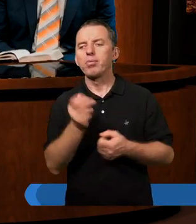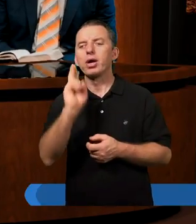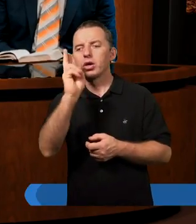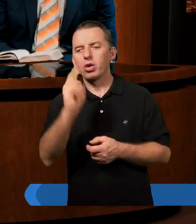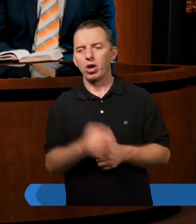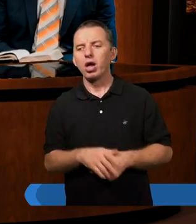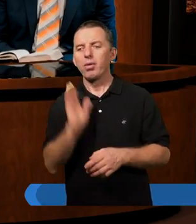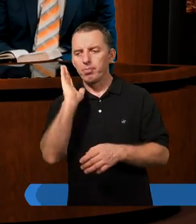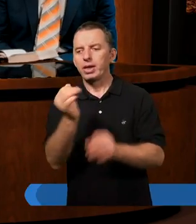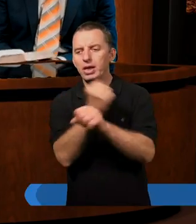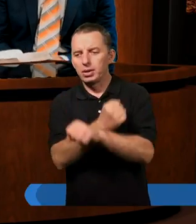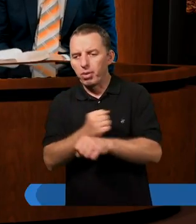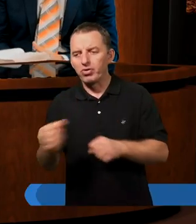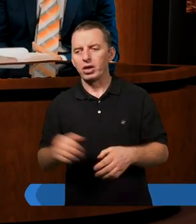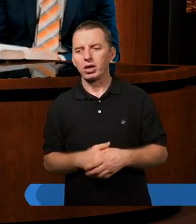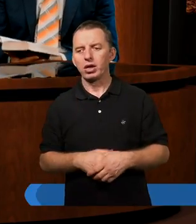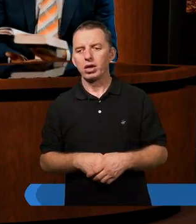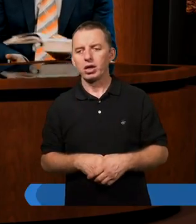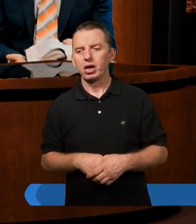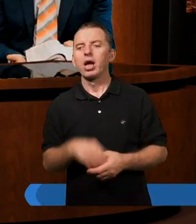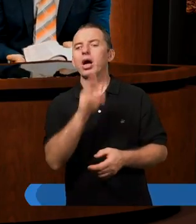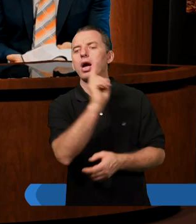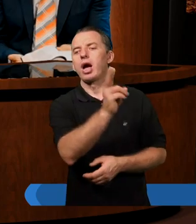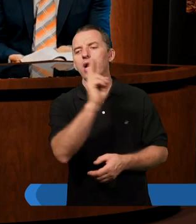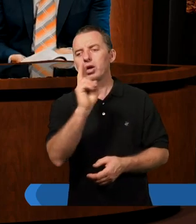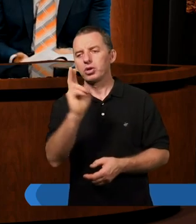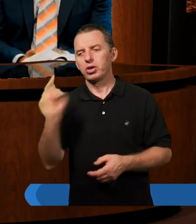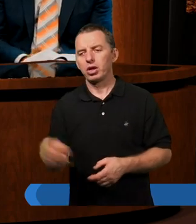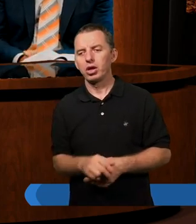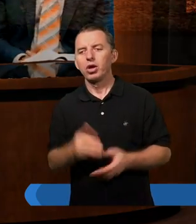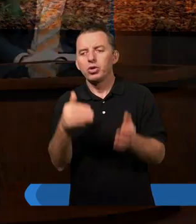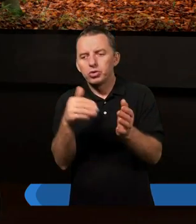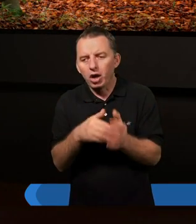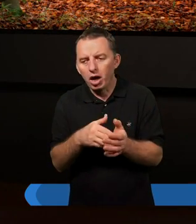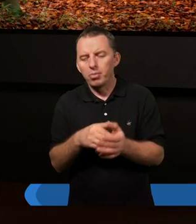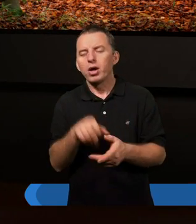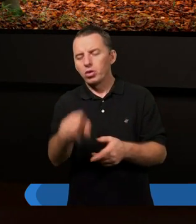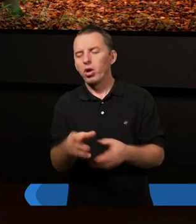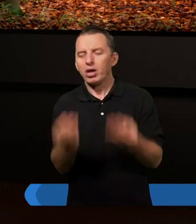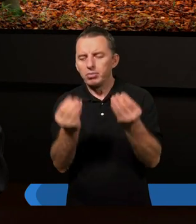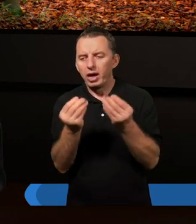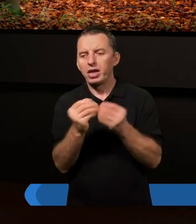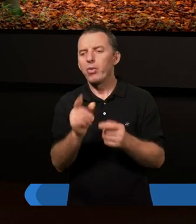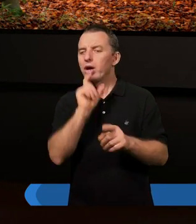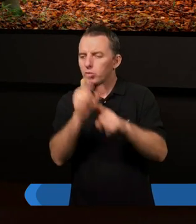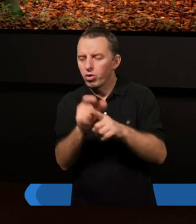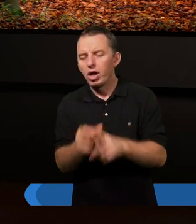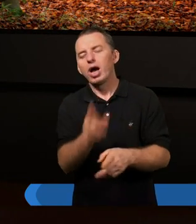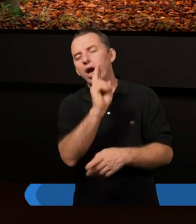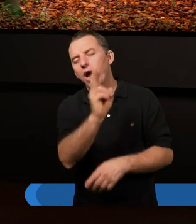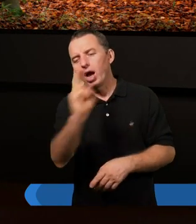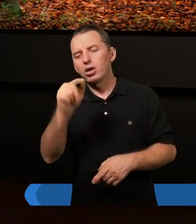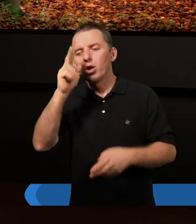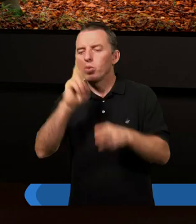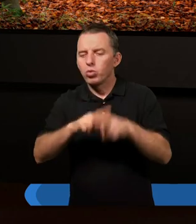będzie zbawiony? Każdy. Chyba to jest wspaniałe słowo. Każdy, który